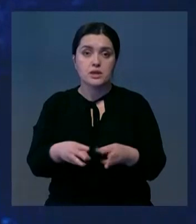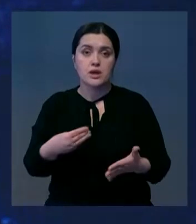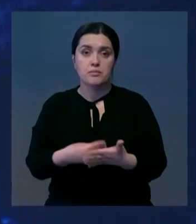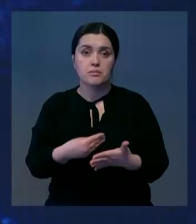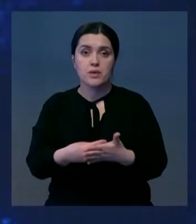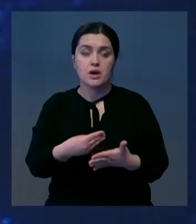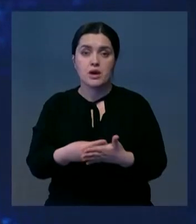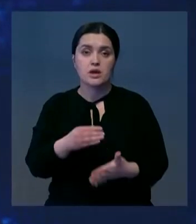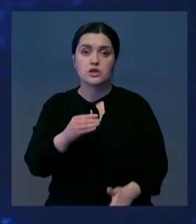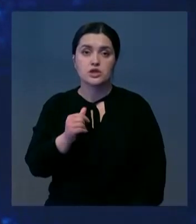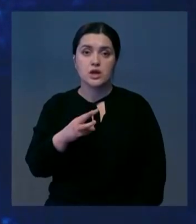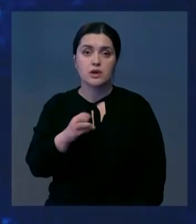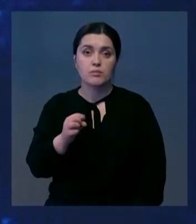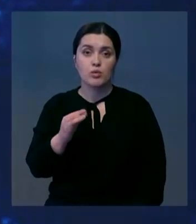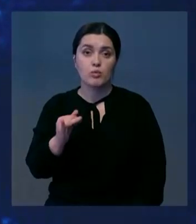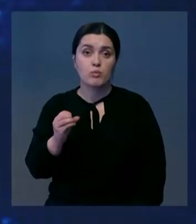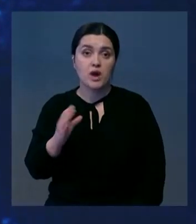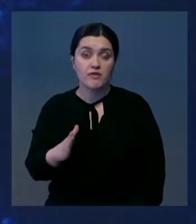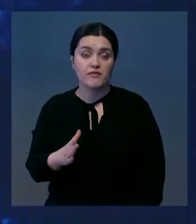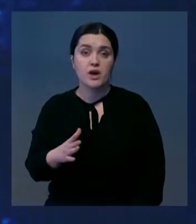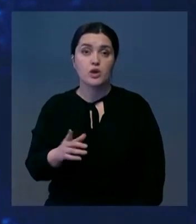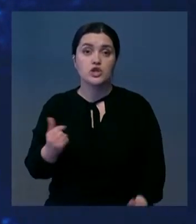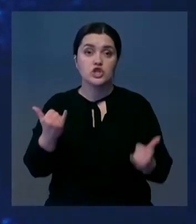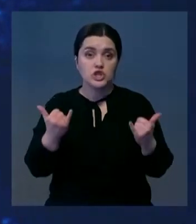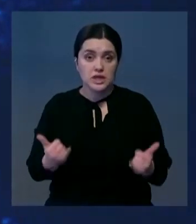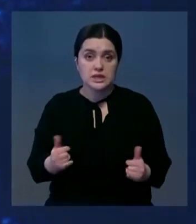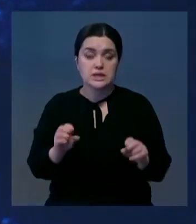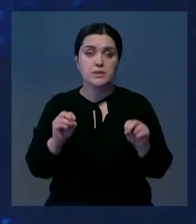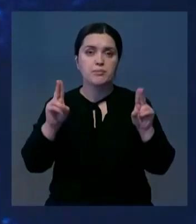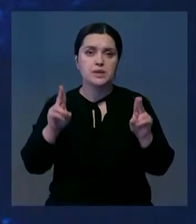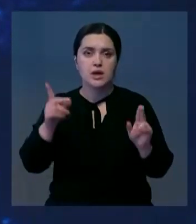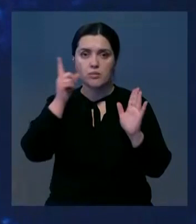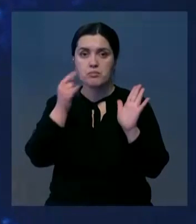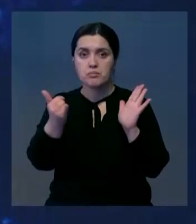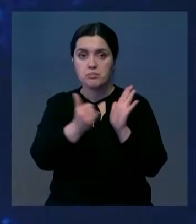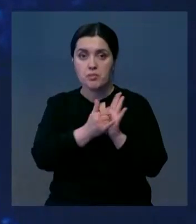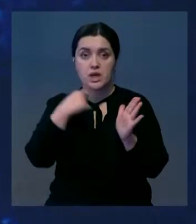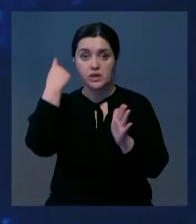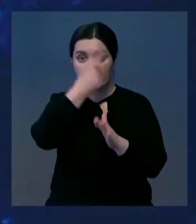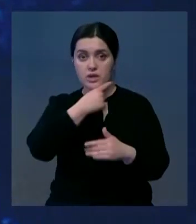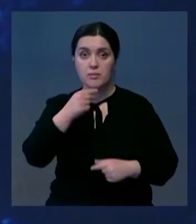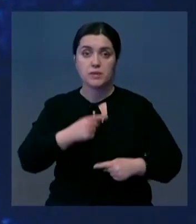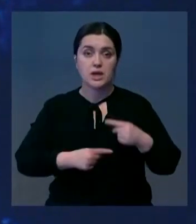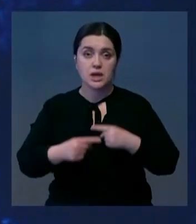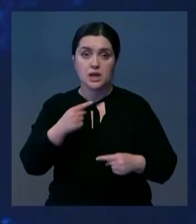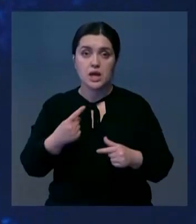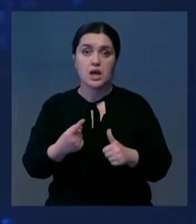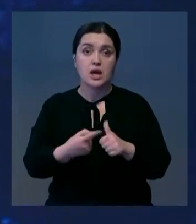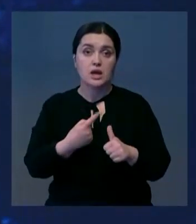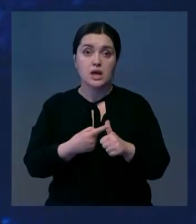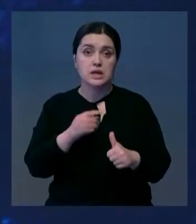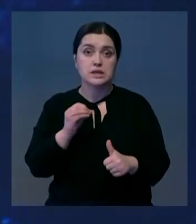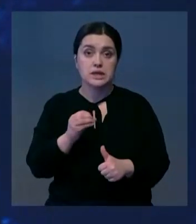сообщил министр финансов. Ерулан Жамаубаев отметил, что сейчас разрабатывает специальное приложение для индивидуальных предпринимателей